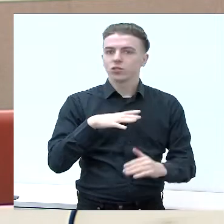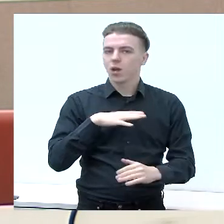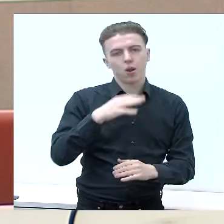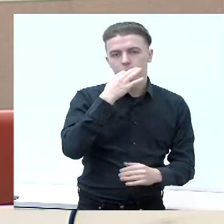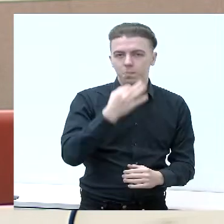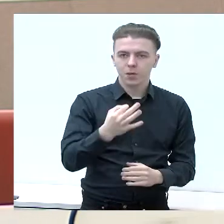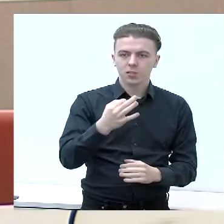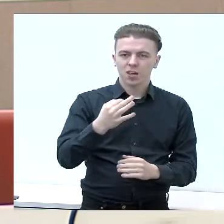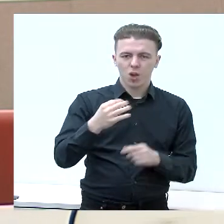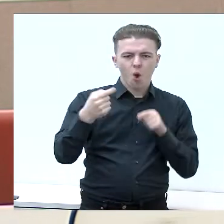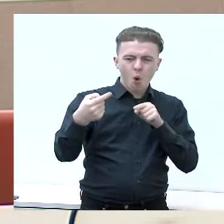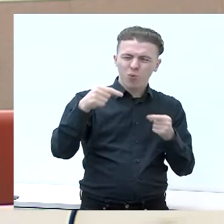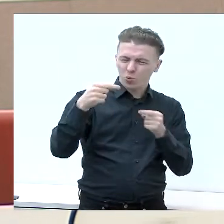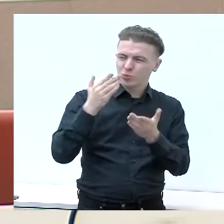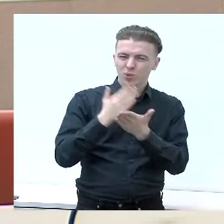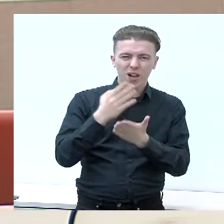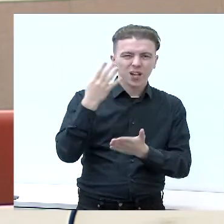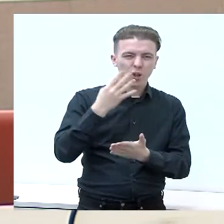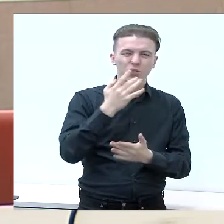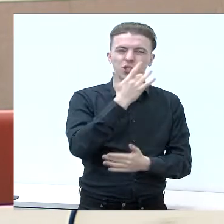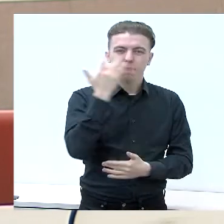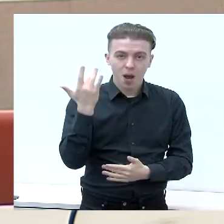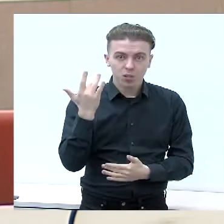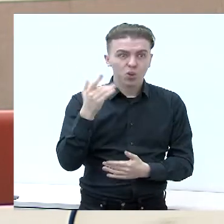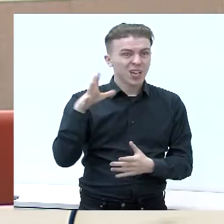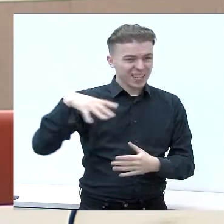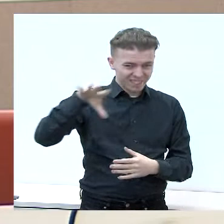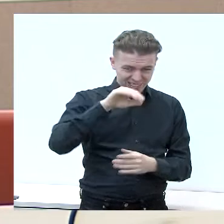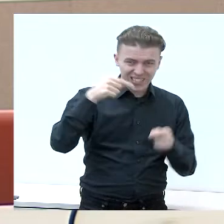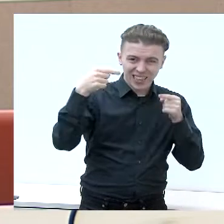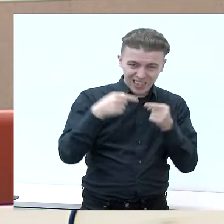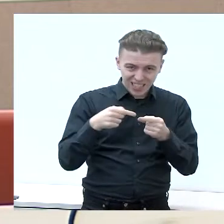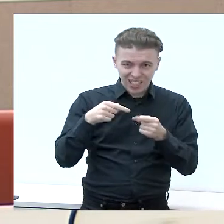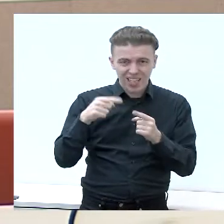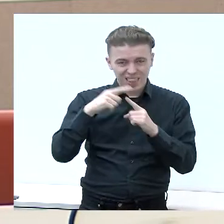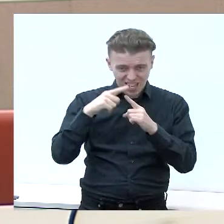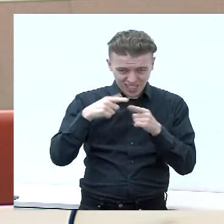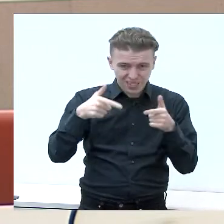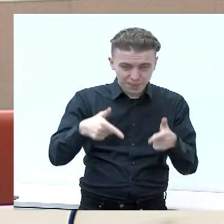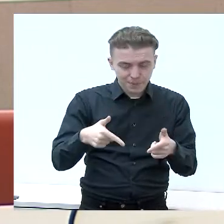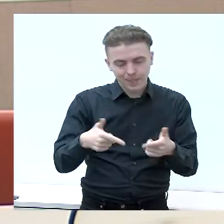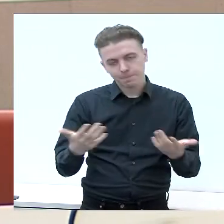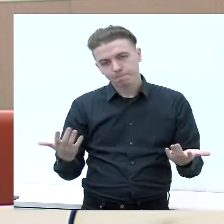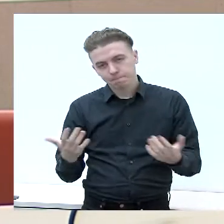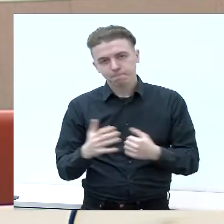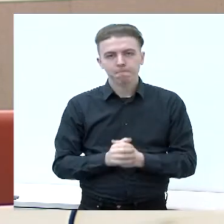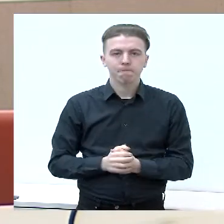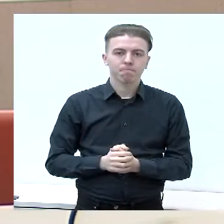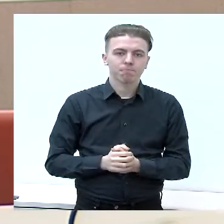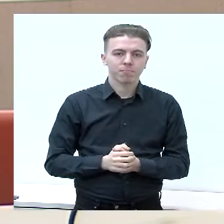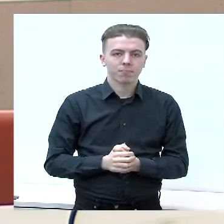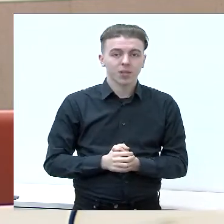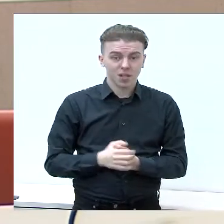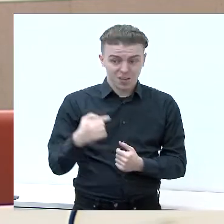aponojančių partijų 40 surašytų žmonių visi labai tinkami į suvaldybės tarybą. Mes tikrai surinkom